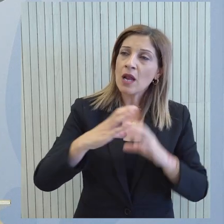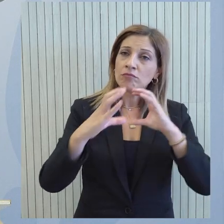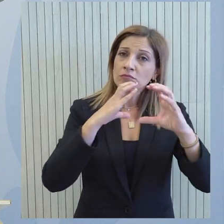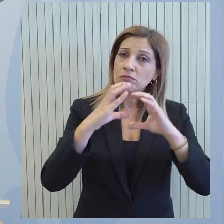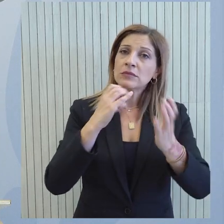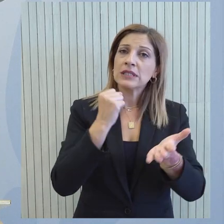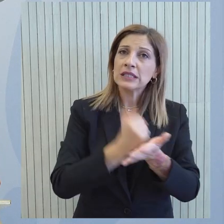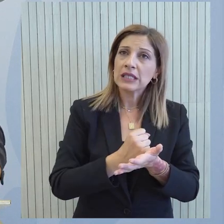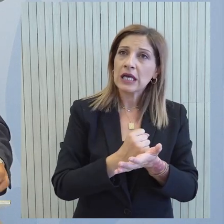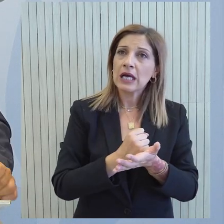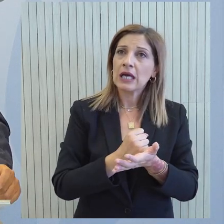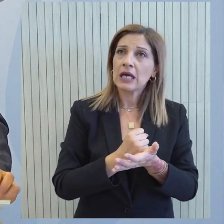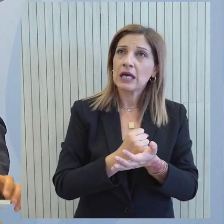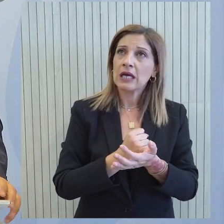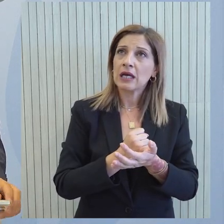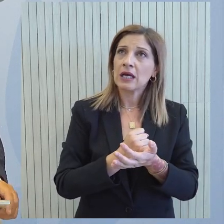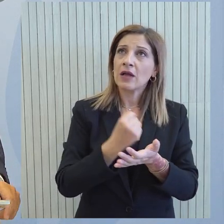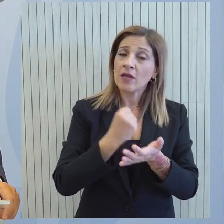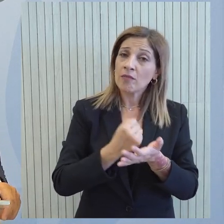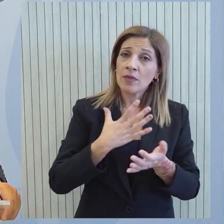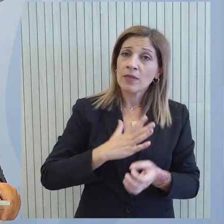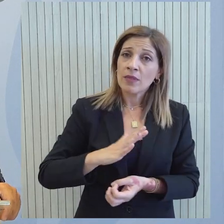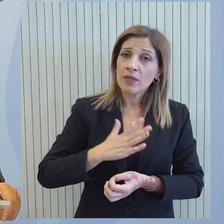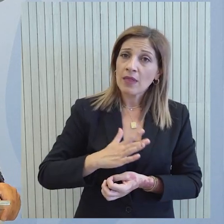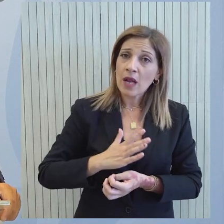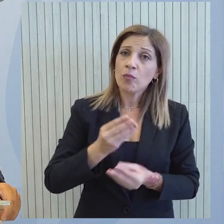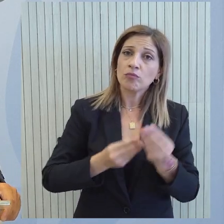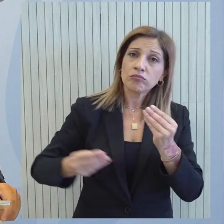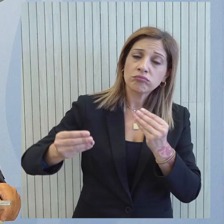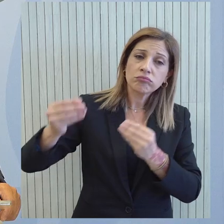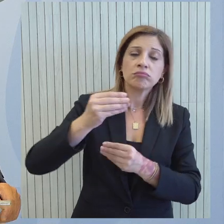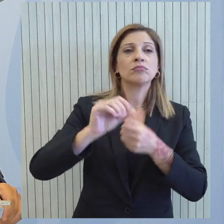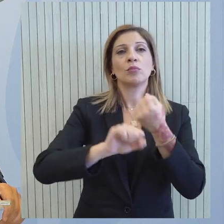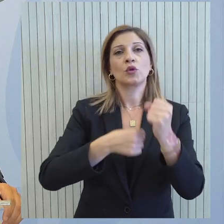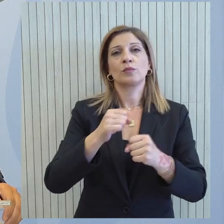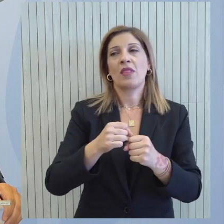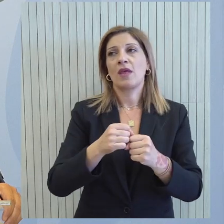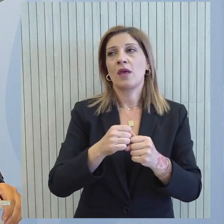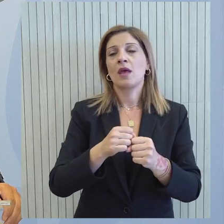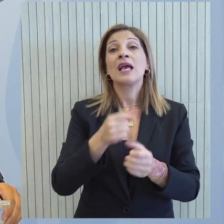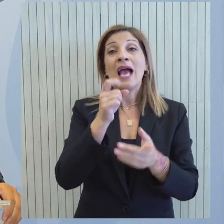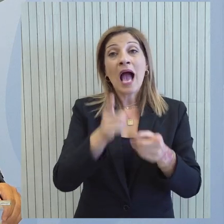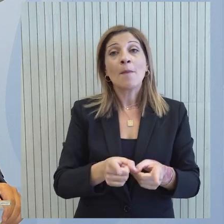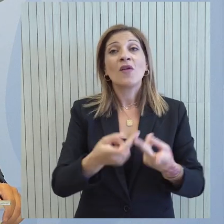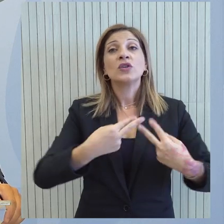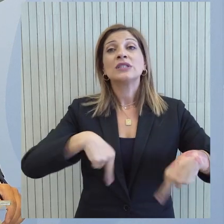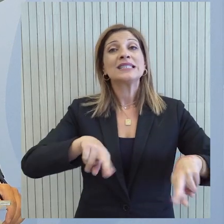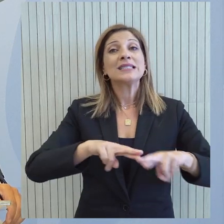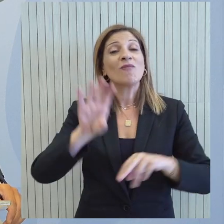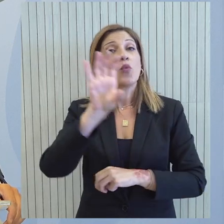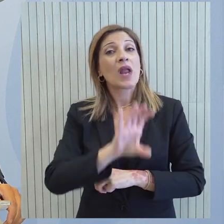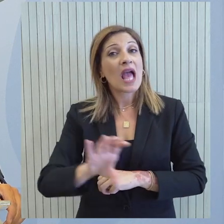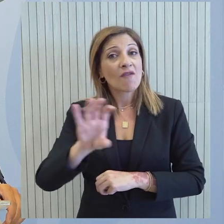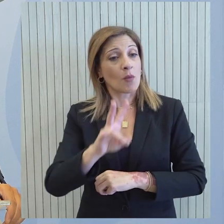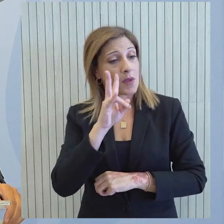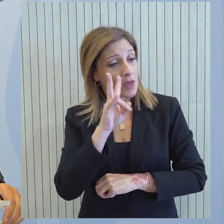και να επικοινωνήσουμε αλλά και να εντείνουμε ακόμη περισσότερο τις προσπάθειές μας γιατί ακριβώς οι αποφάσεις του Συμβουλίου